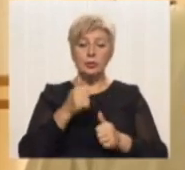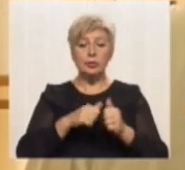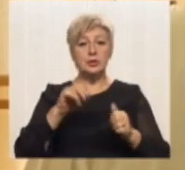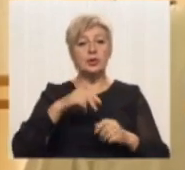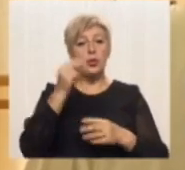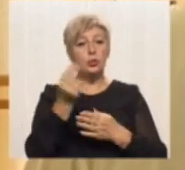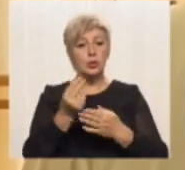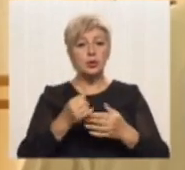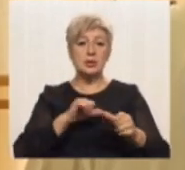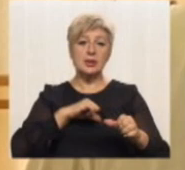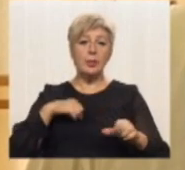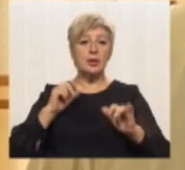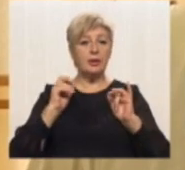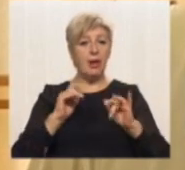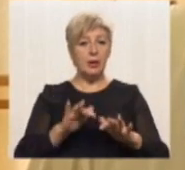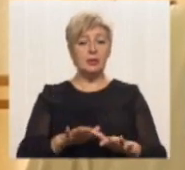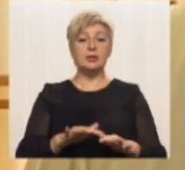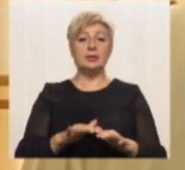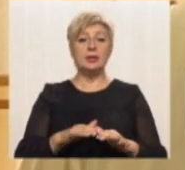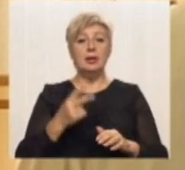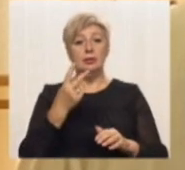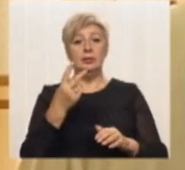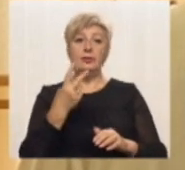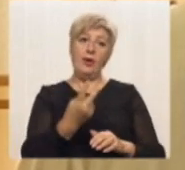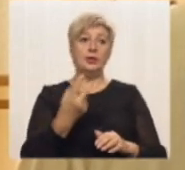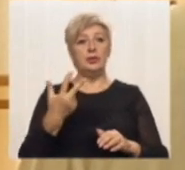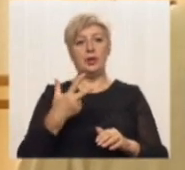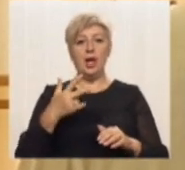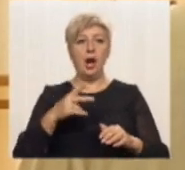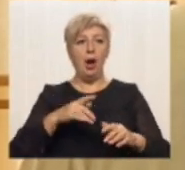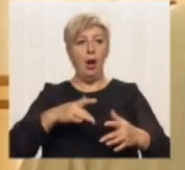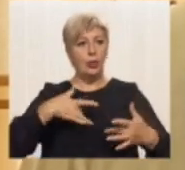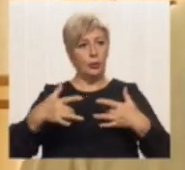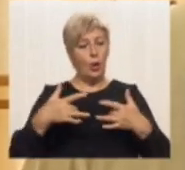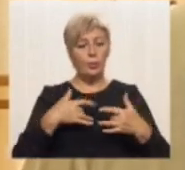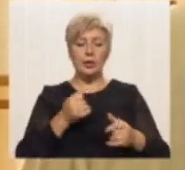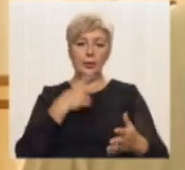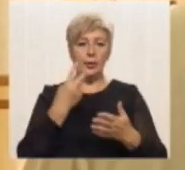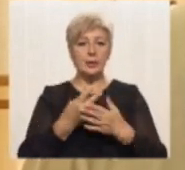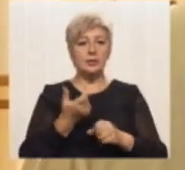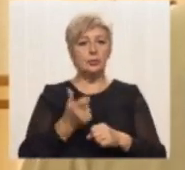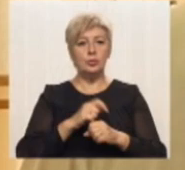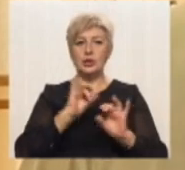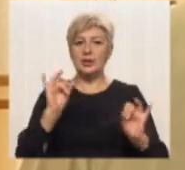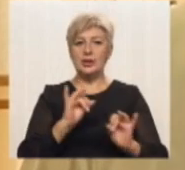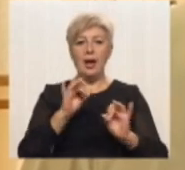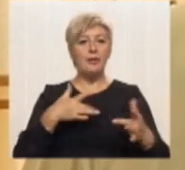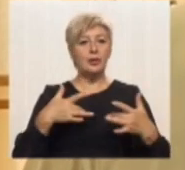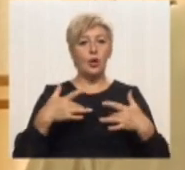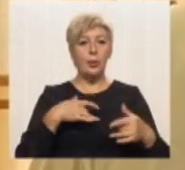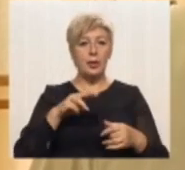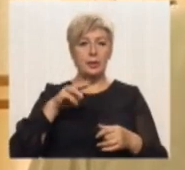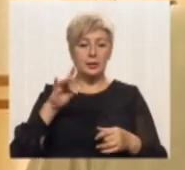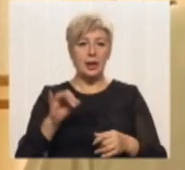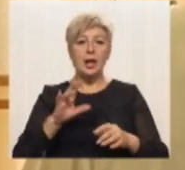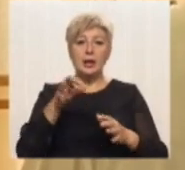самодіяльності два-три номери показували дуже-дуже цікаві номери. І